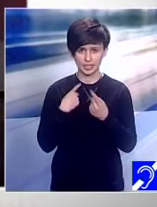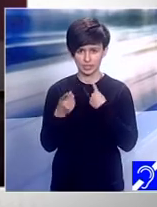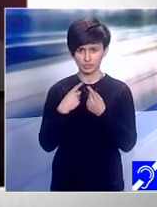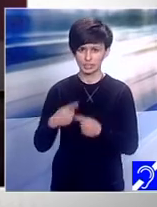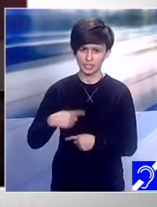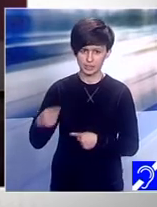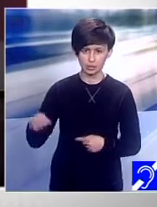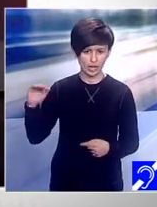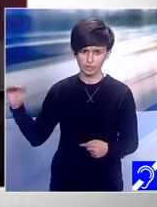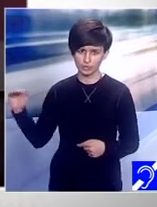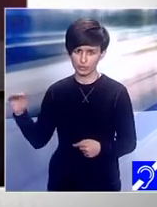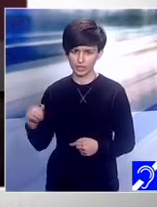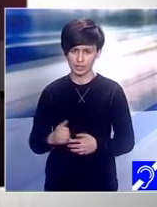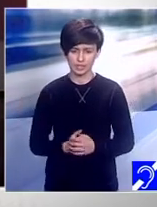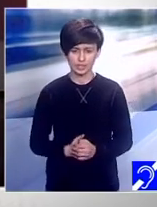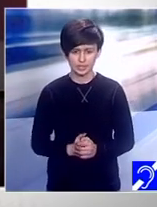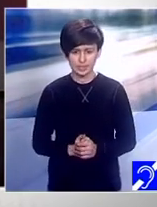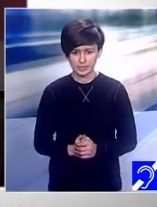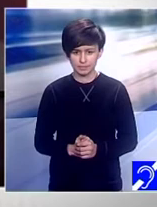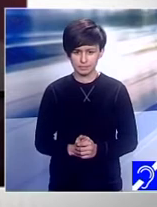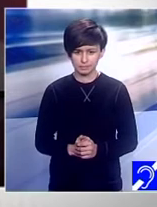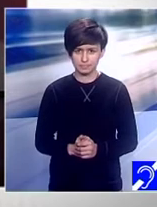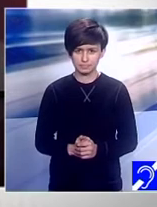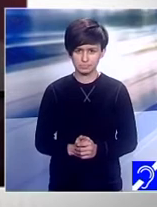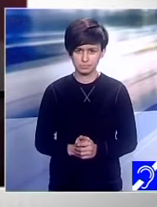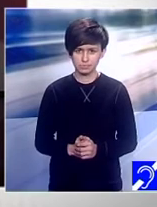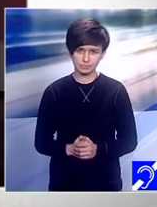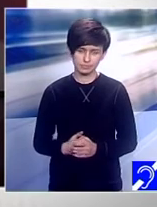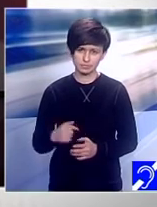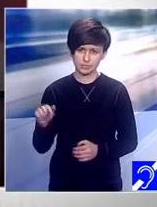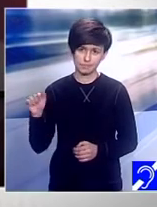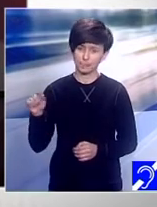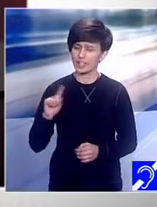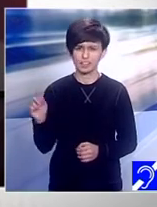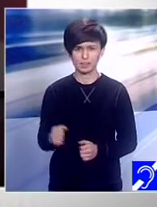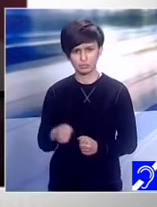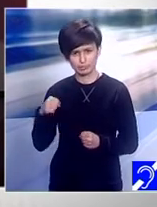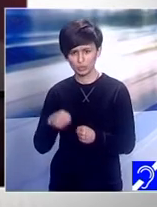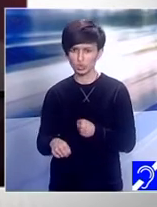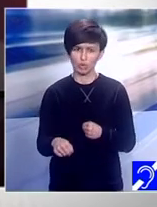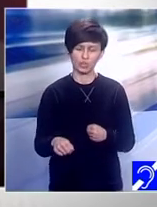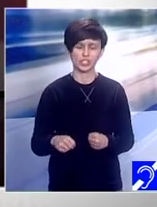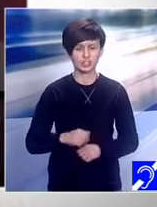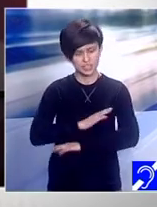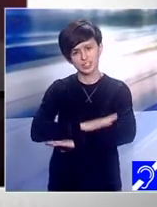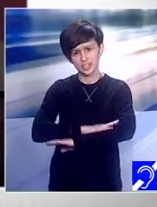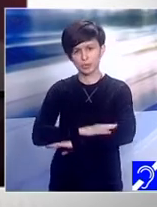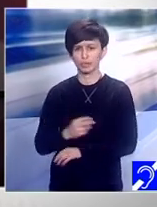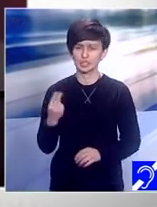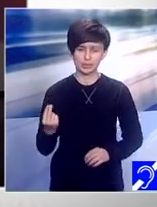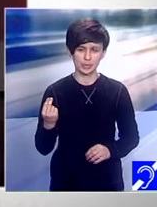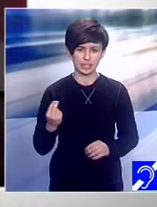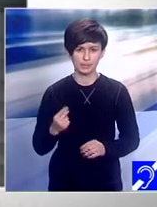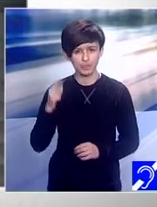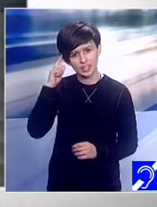Adică, în sensul că nu lovește sau... se comportă în mod normal. Se